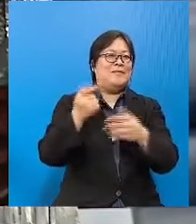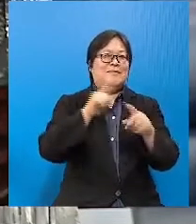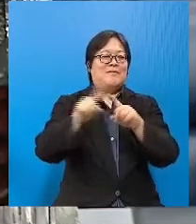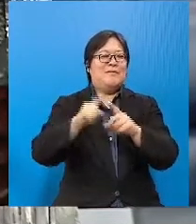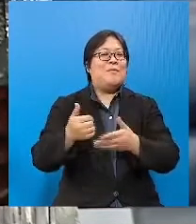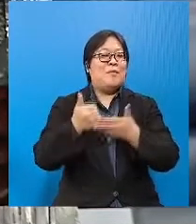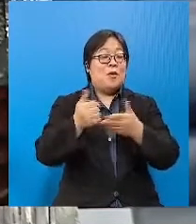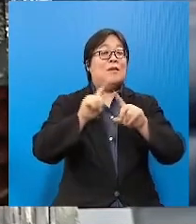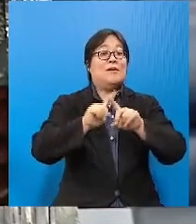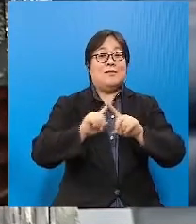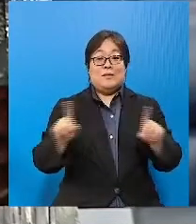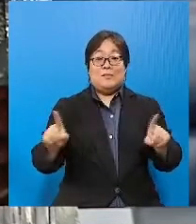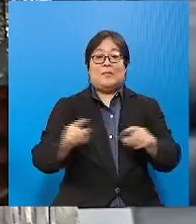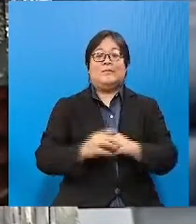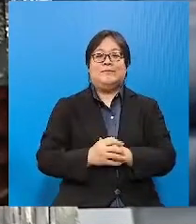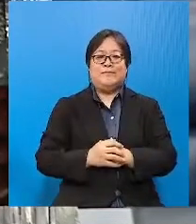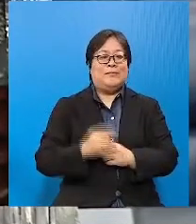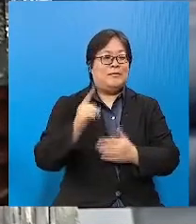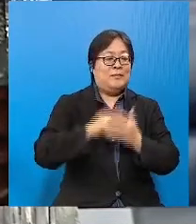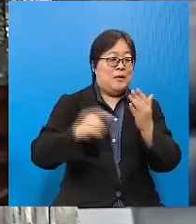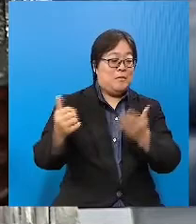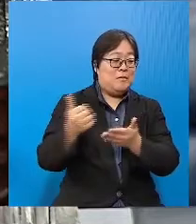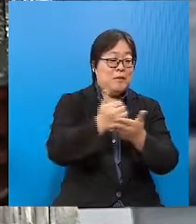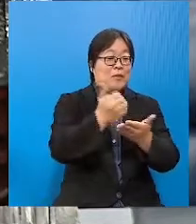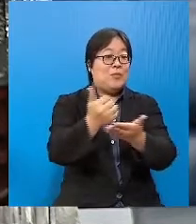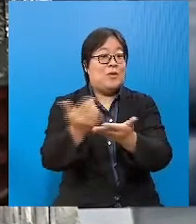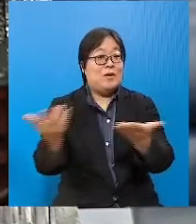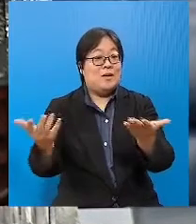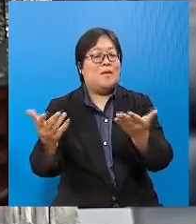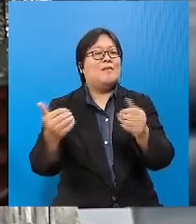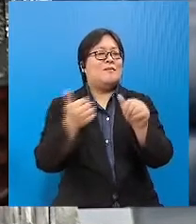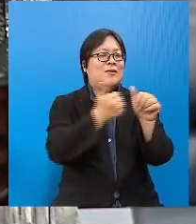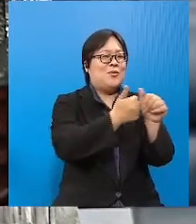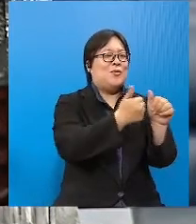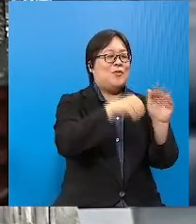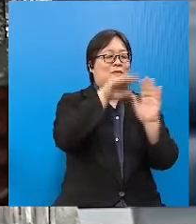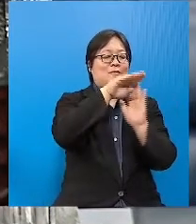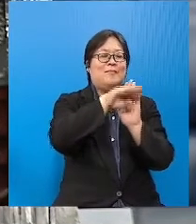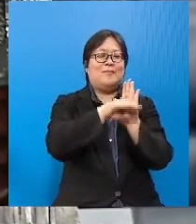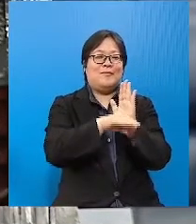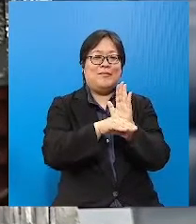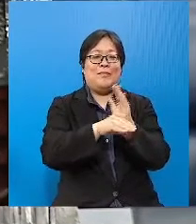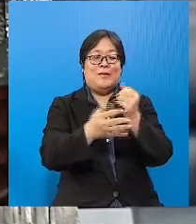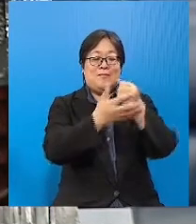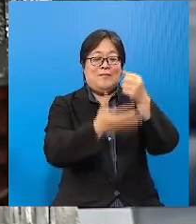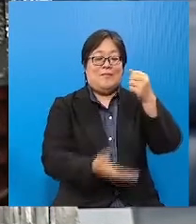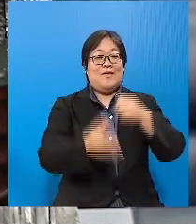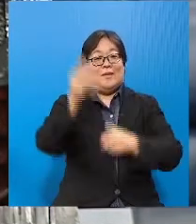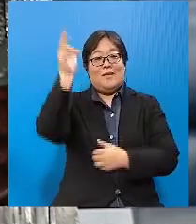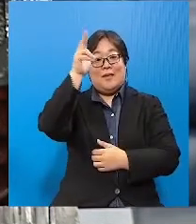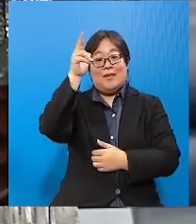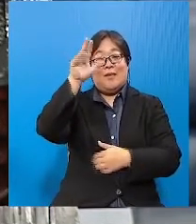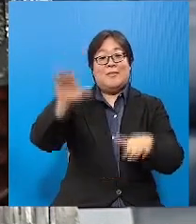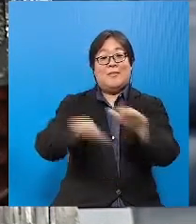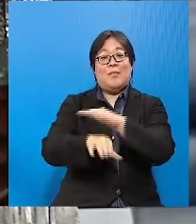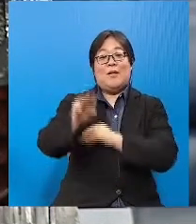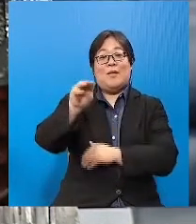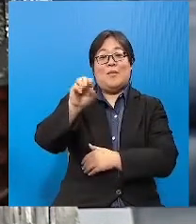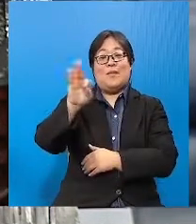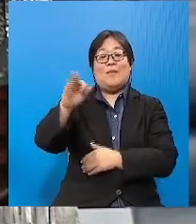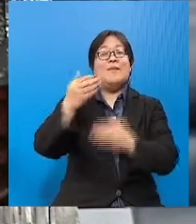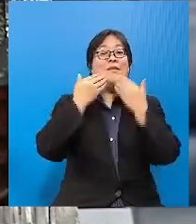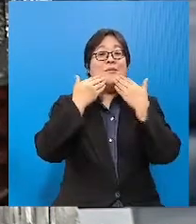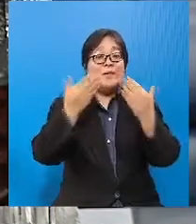ini walaubagaimanapun, seberang bentuan serupa ini akan tertaluk kepada peruntukan dana kerajaan yang dipegang oleh Kementerian Kawangan Terima